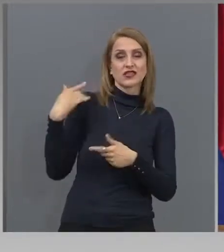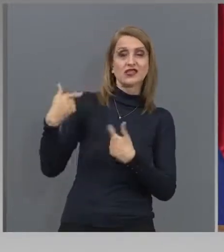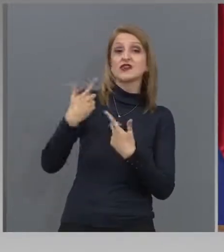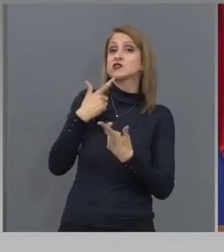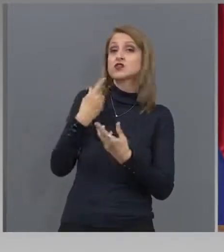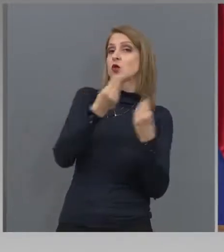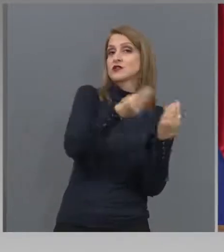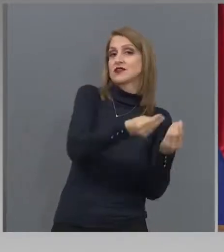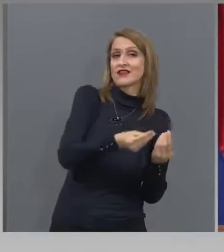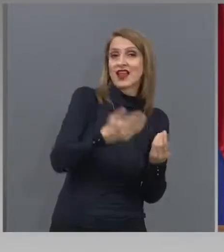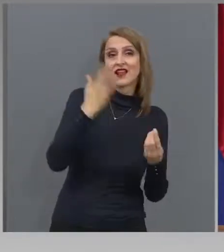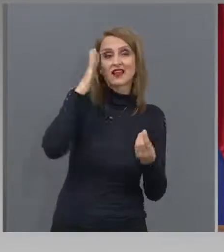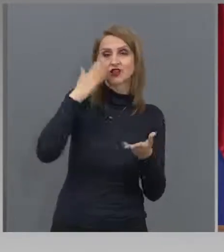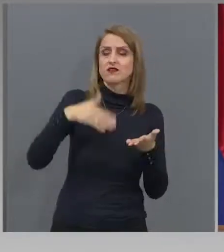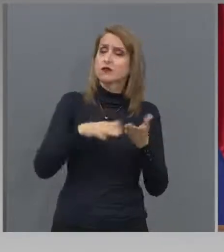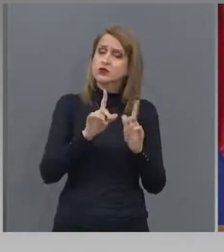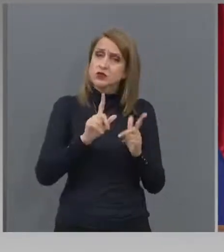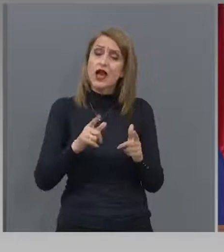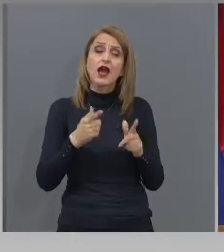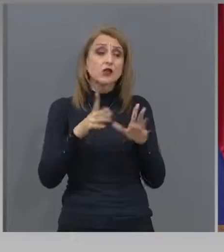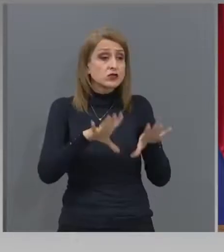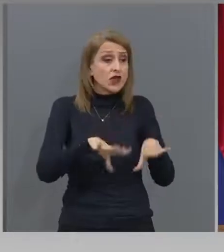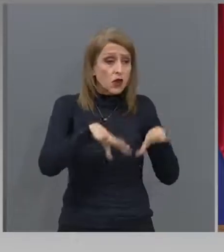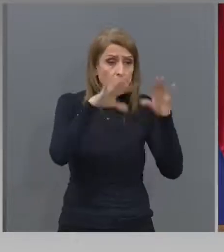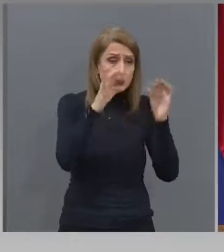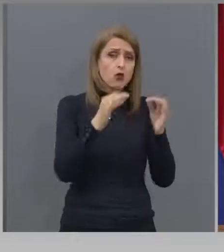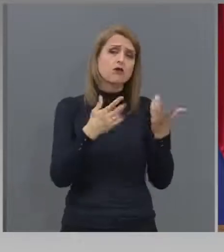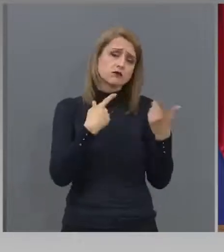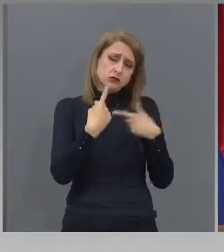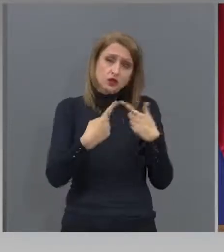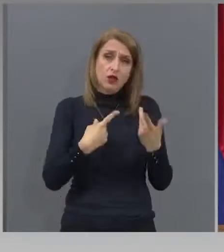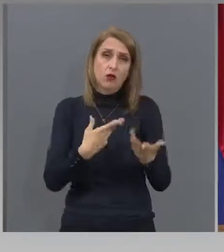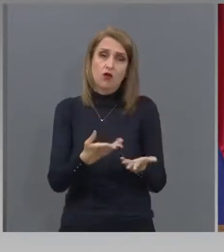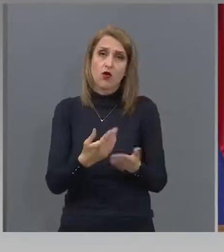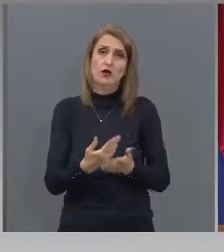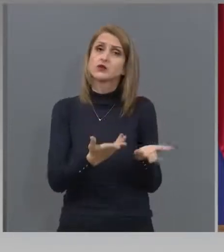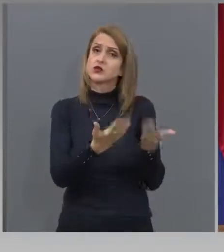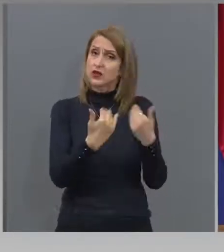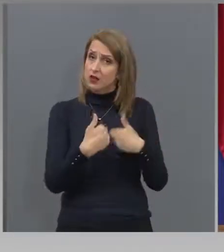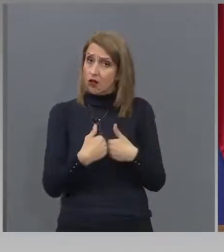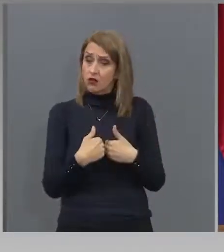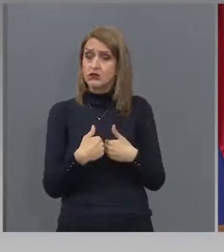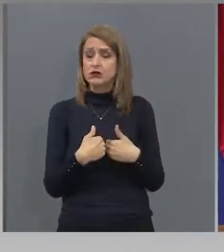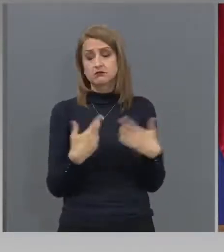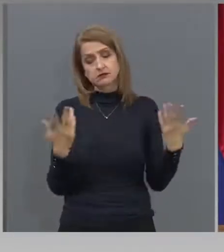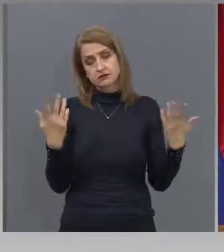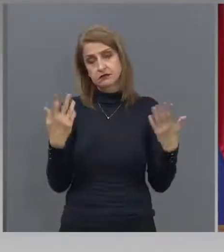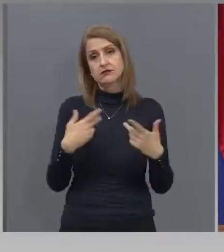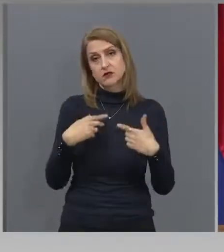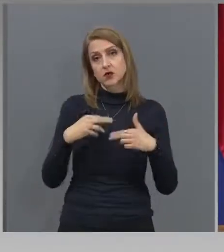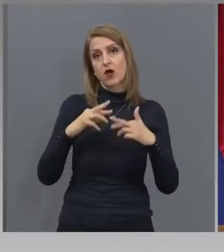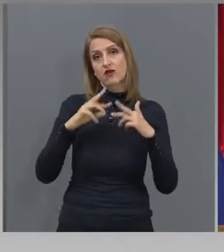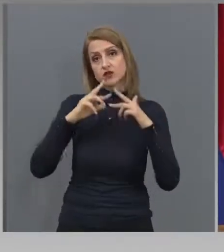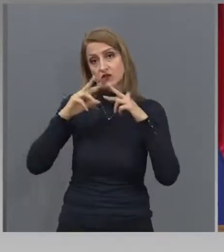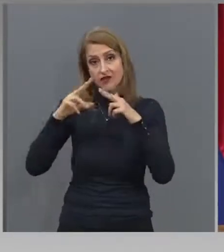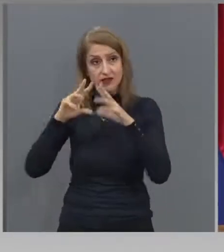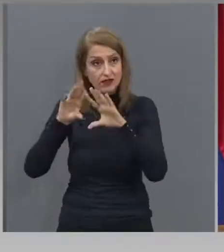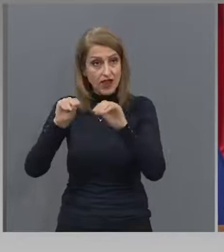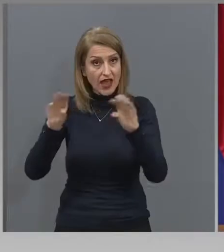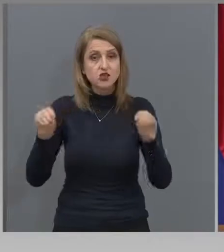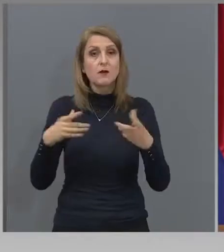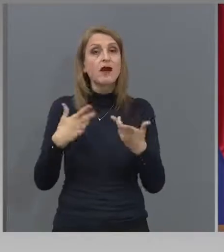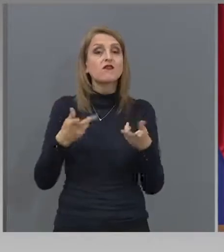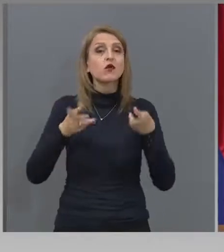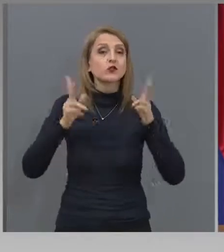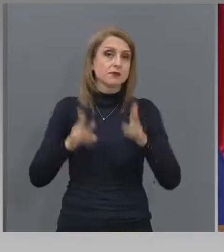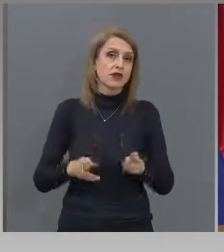Така, че като станат готови, ще дойдат и тогава със сигурност ще ви уведомим, ако сме взели някакво